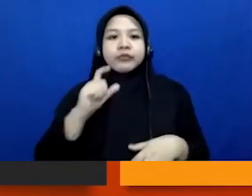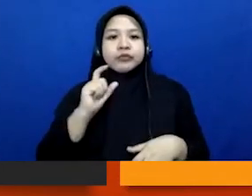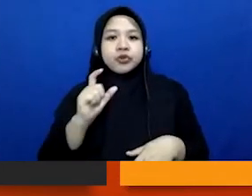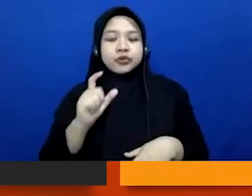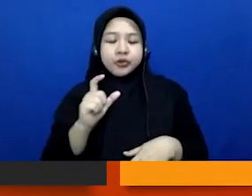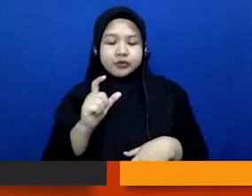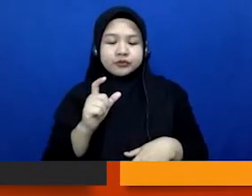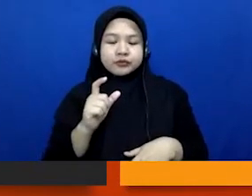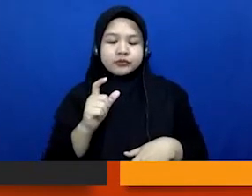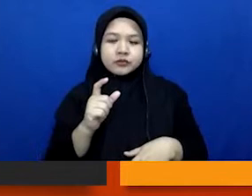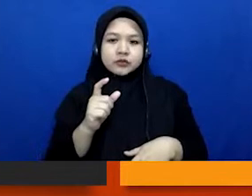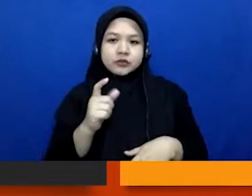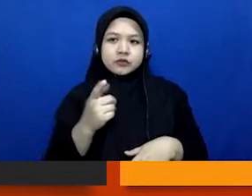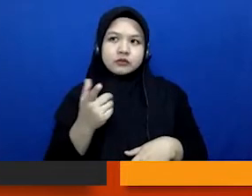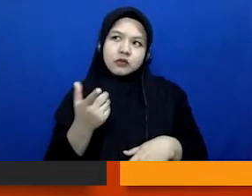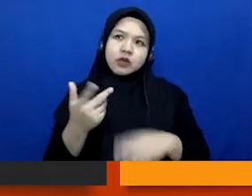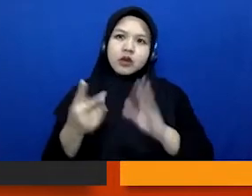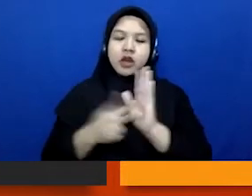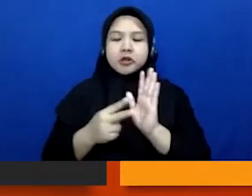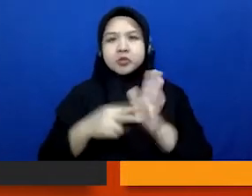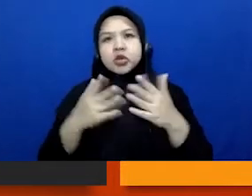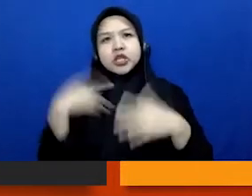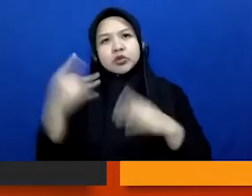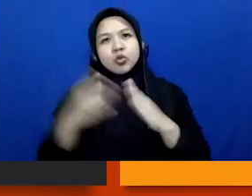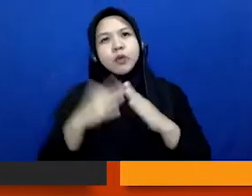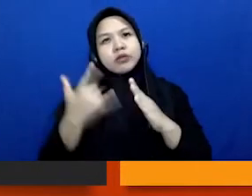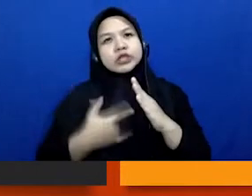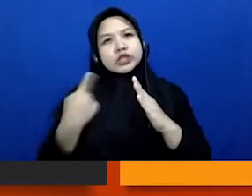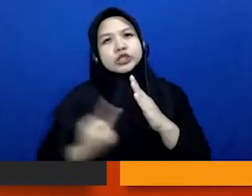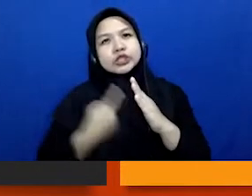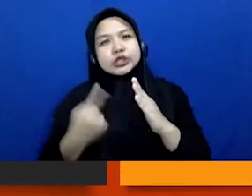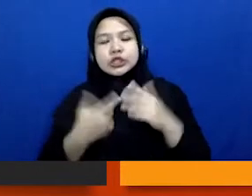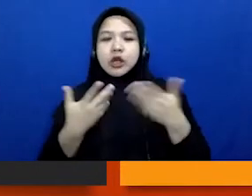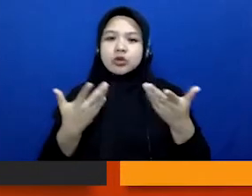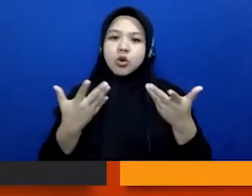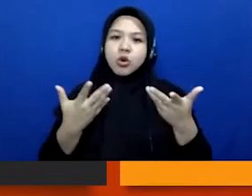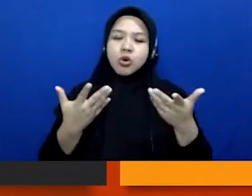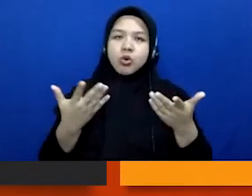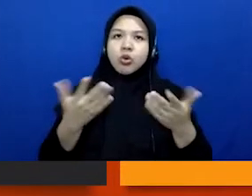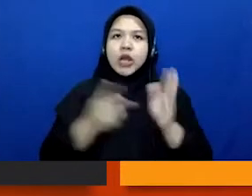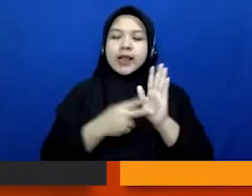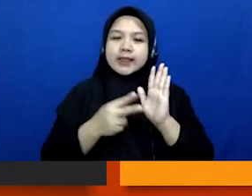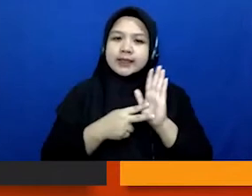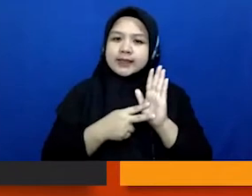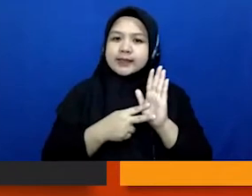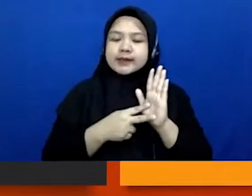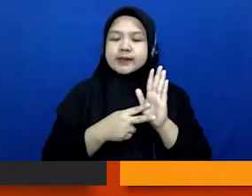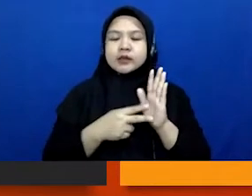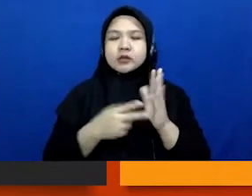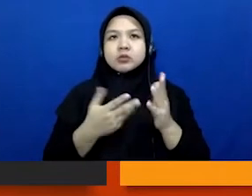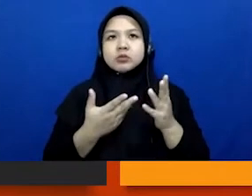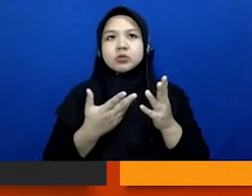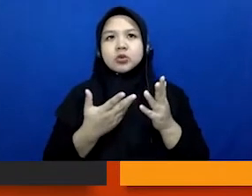bahwa dia sebelumnya di rumah sendiri, atau dia sudah dari pelaku